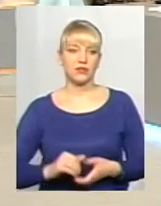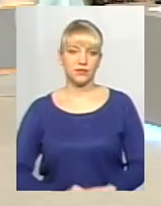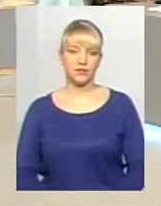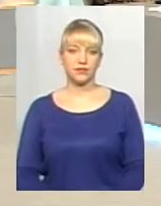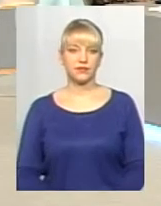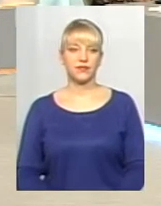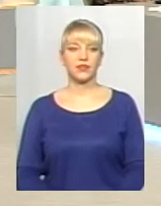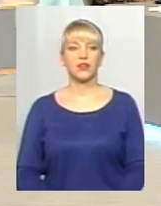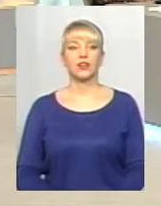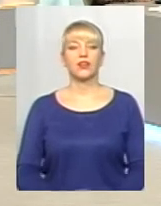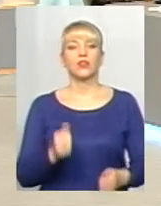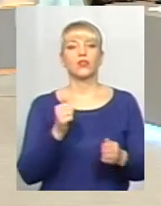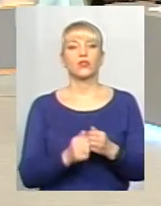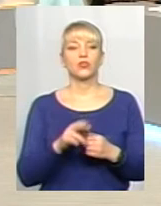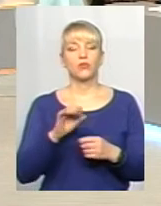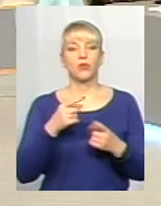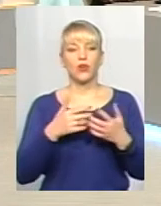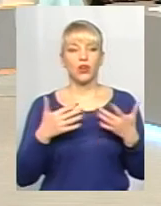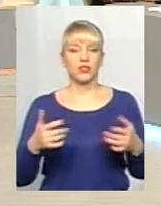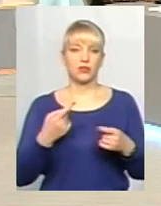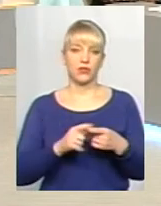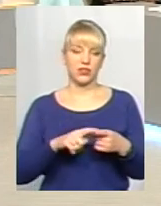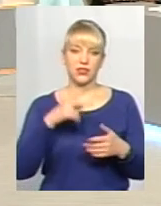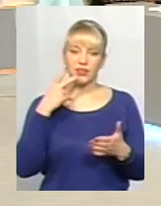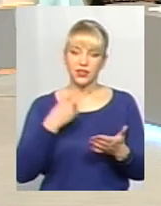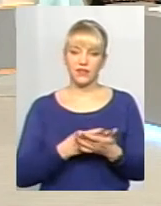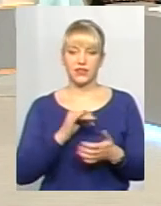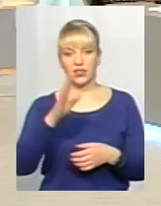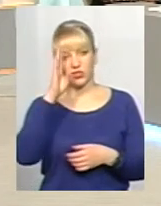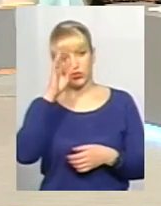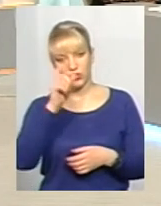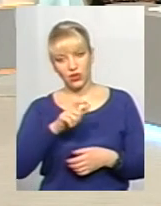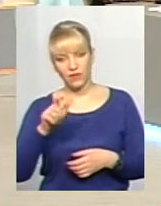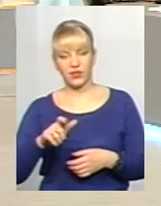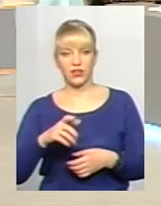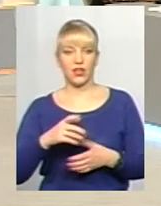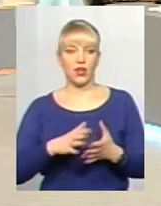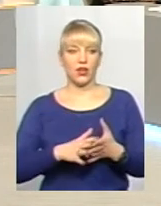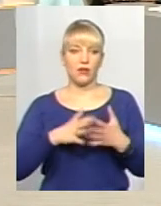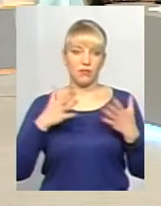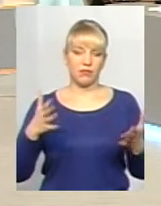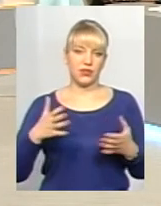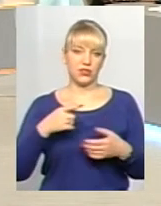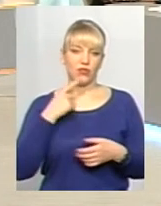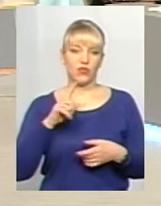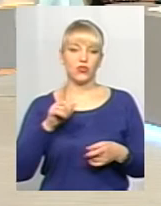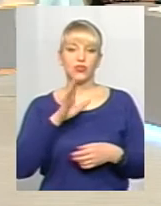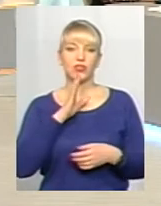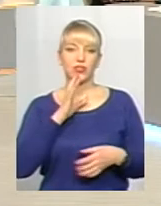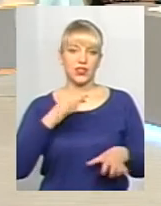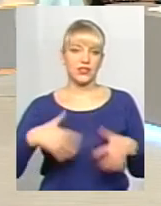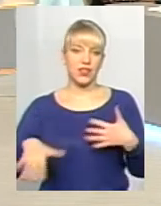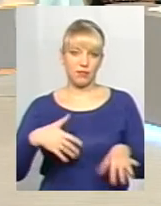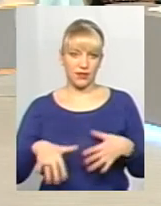Кожен по-різному на це дивиться. Чоловіки, основна більшість, кажуть, що жінки слабка